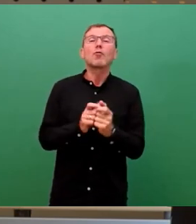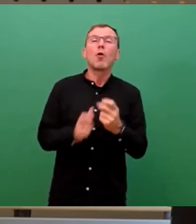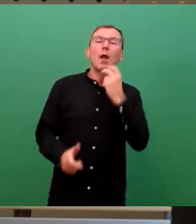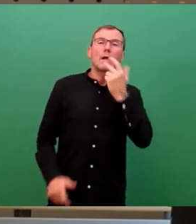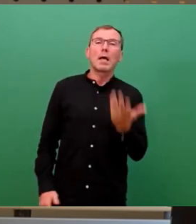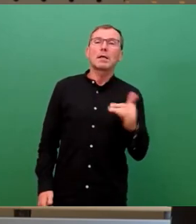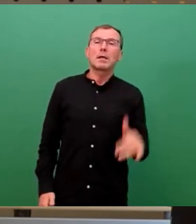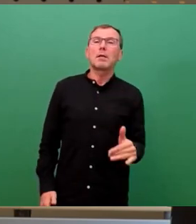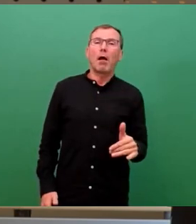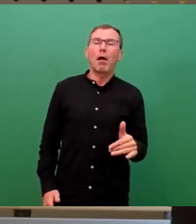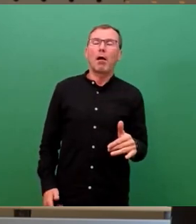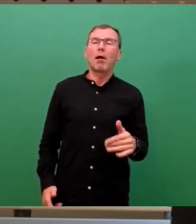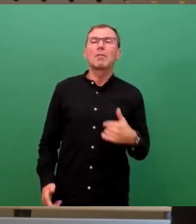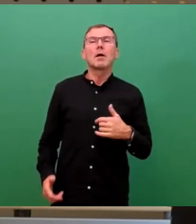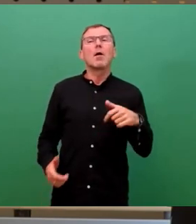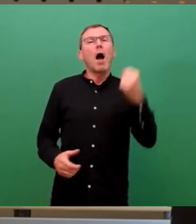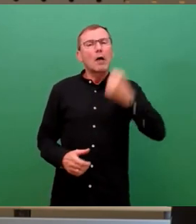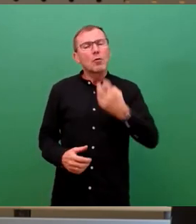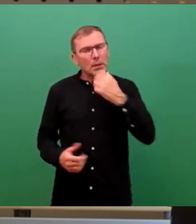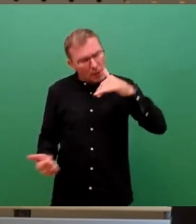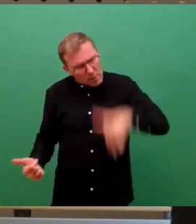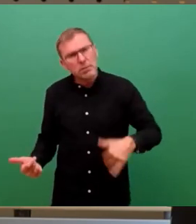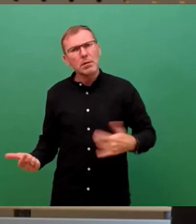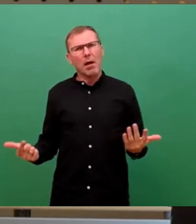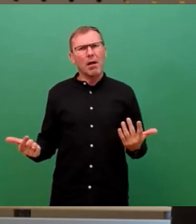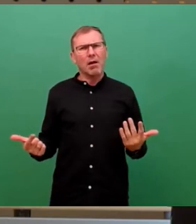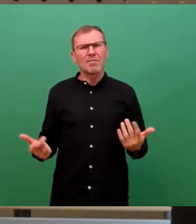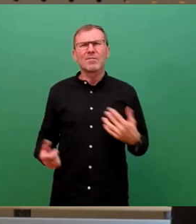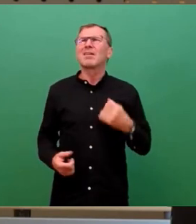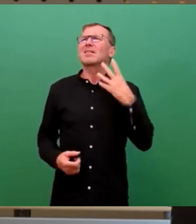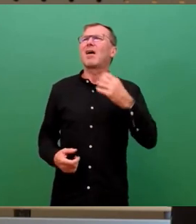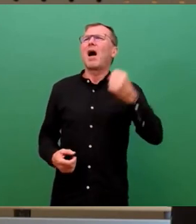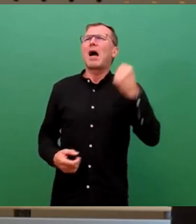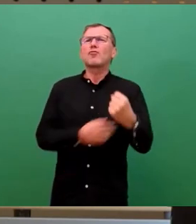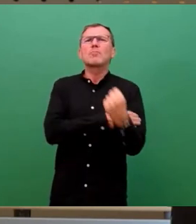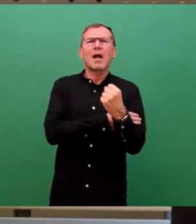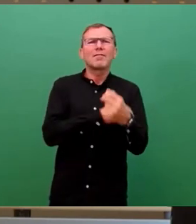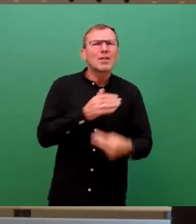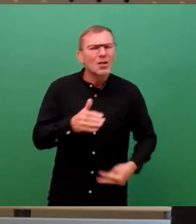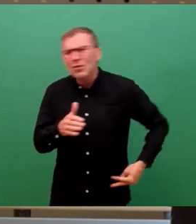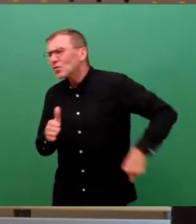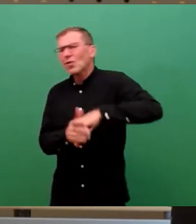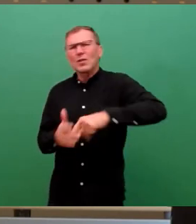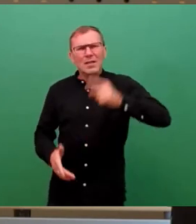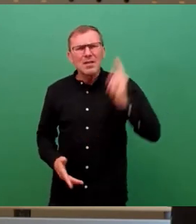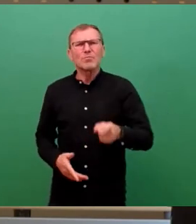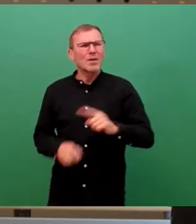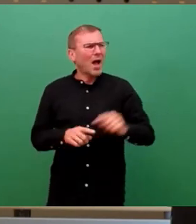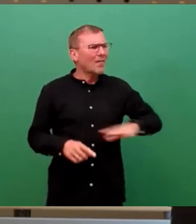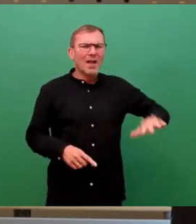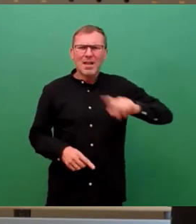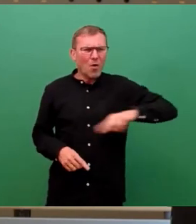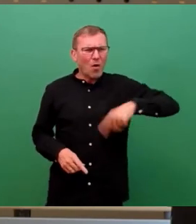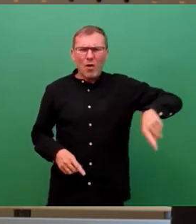Wir haben übrigens auch Atomenergie. Und natürlich müssen wir zur Atomkraft zurückkehren, wie es alle anderen Länder in Europa ja auch tun.